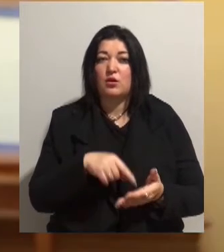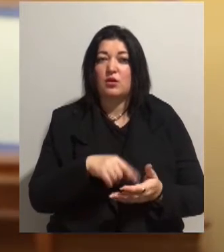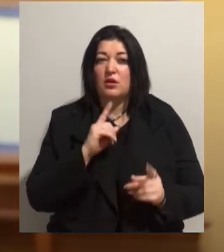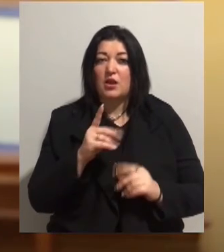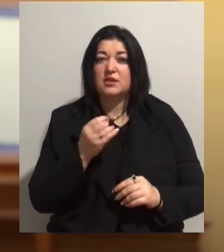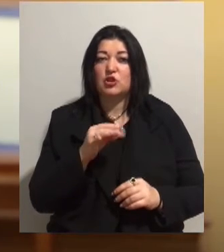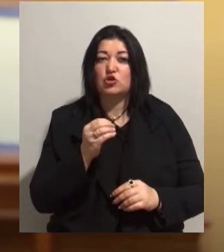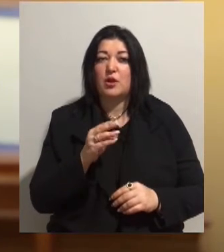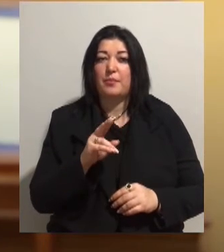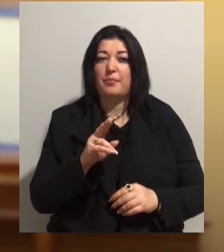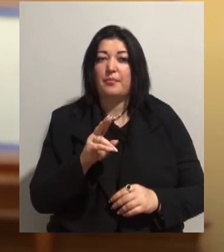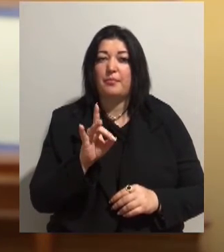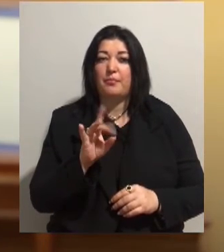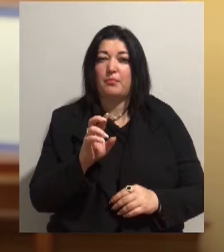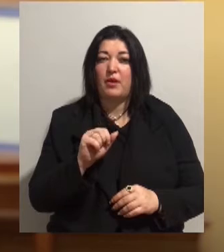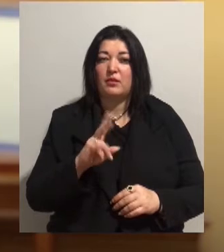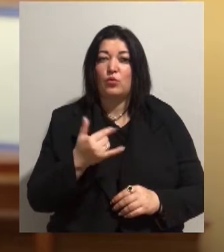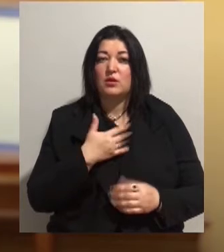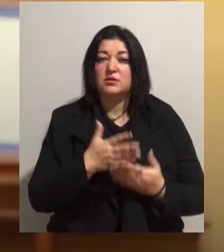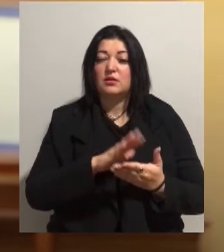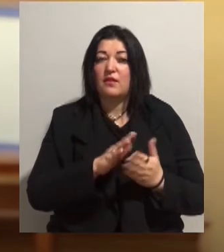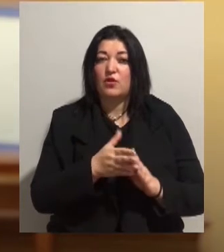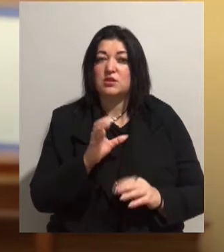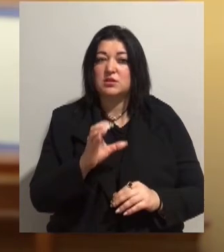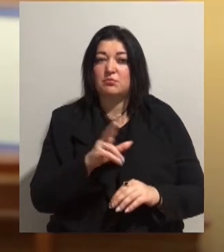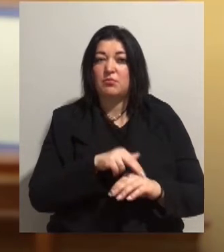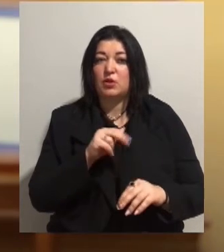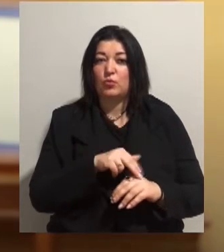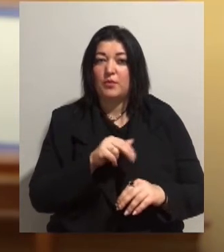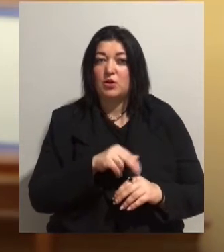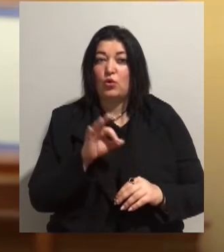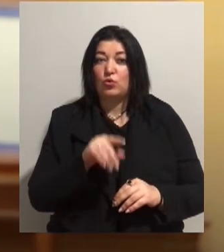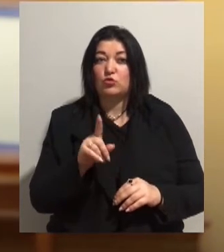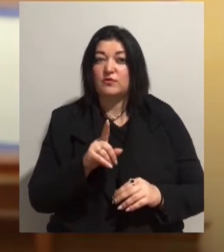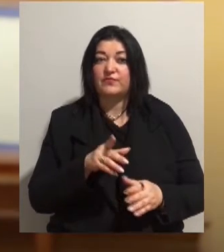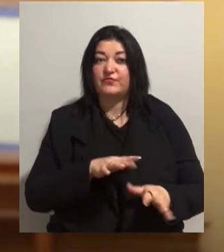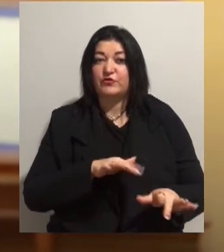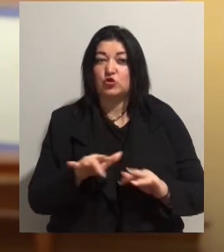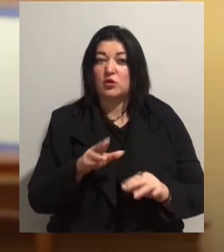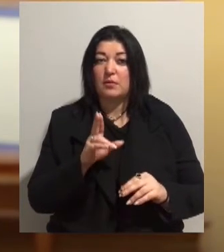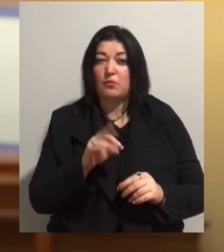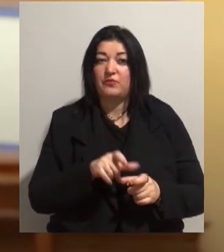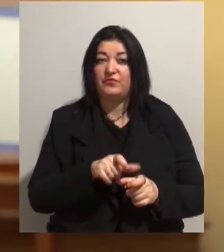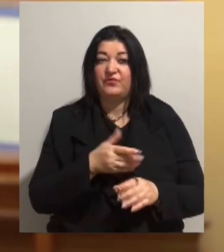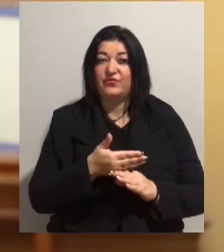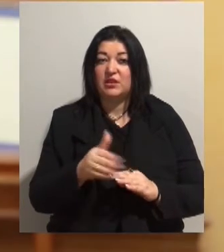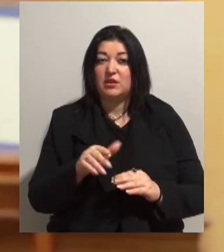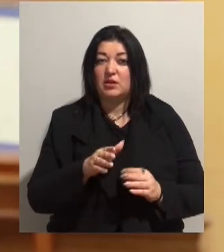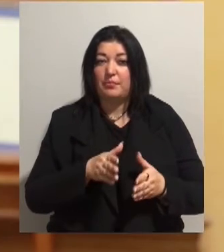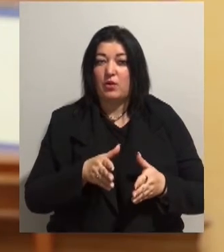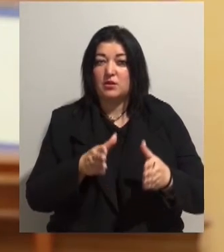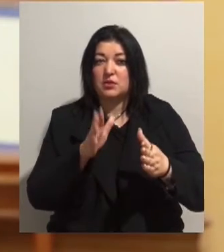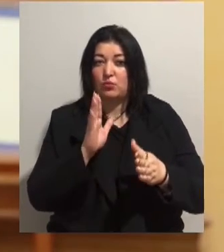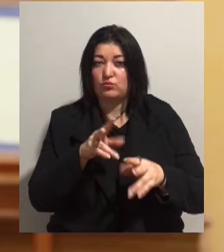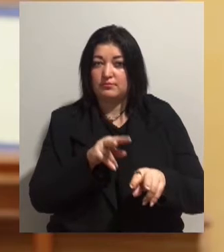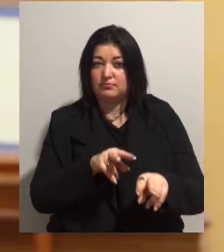У нас є договірність з патрульній поліцією о тому, що движення по выделеній полосі частного транспорту буде контролювати